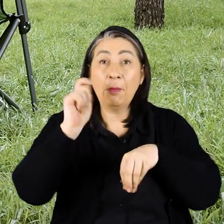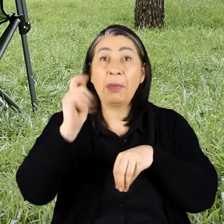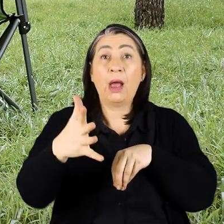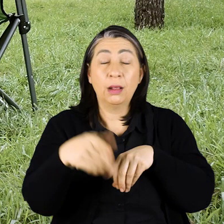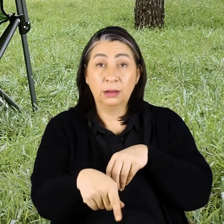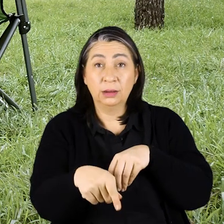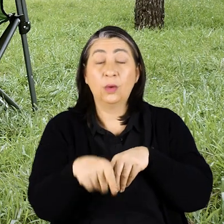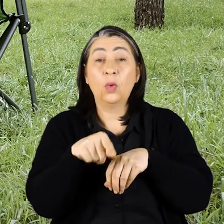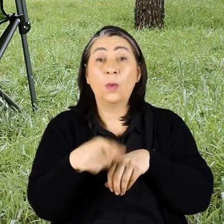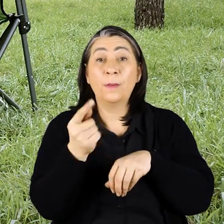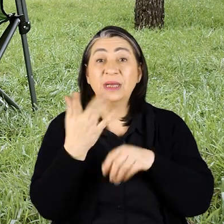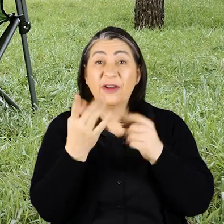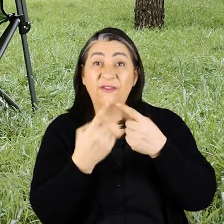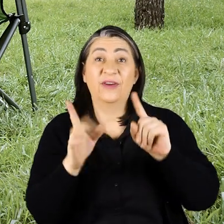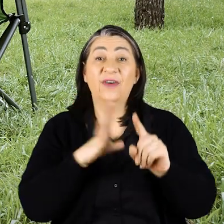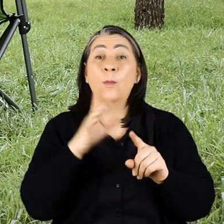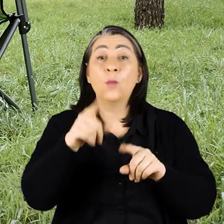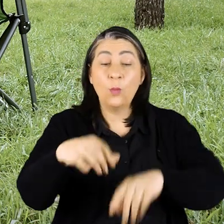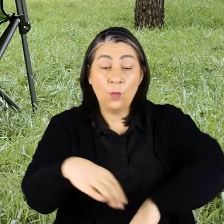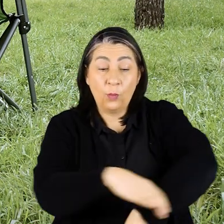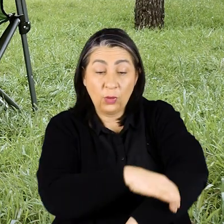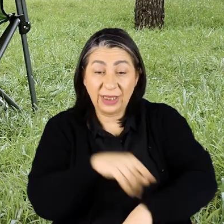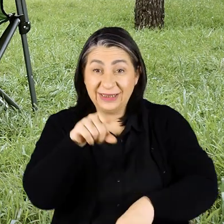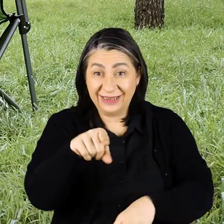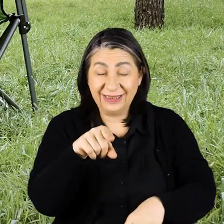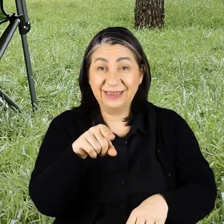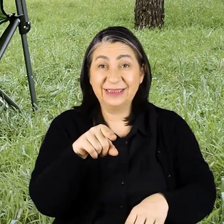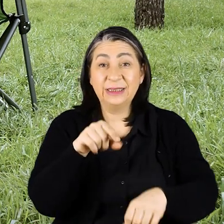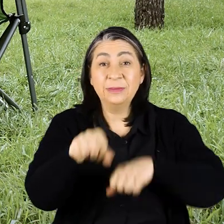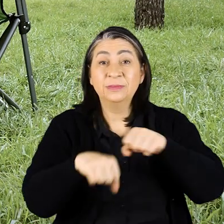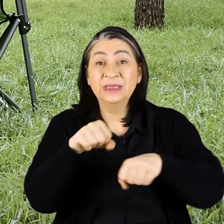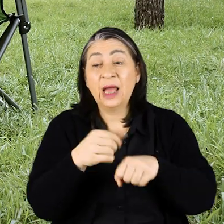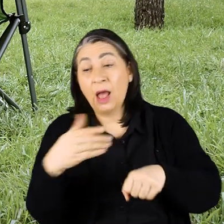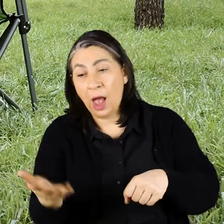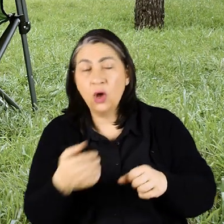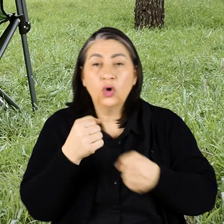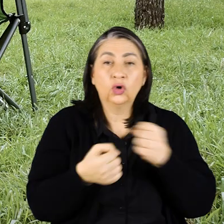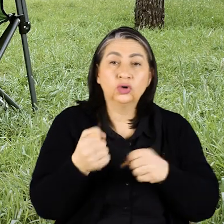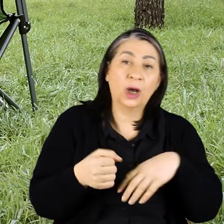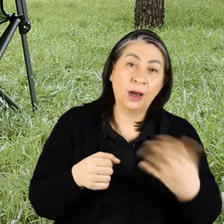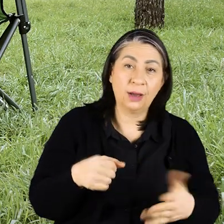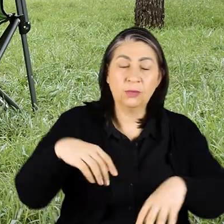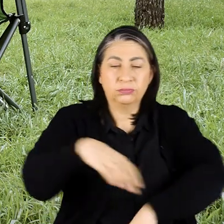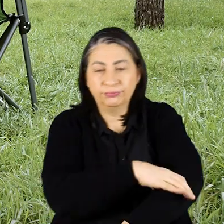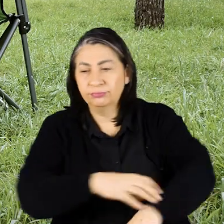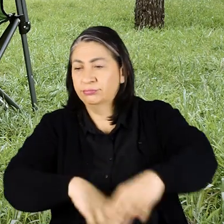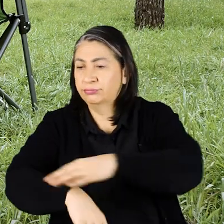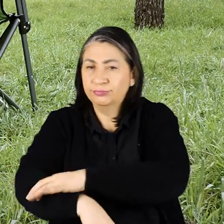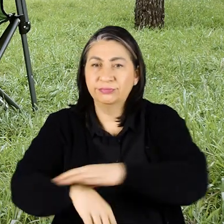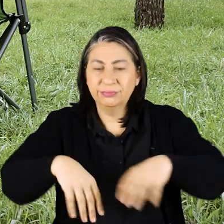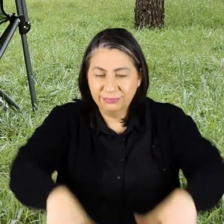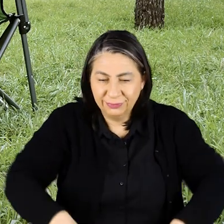şey bisiklet onun biraz daha farkı var Çünkü bu protezlerde arkadaşlar bisiklet için ayrı koşu için ayrı protez kullanıyorsun